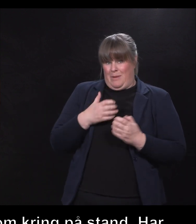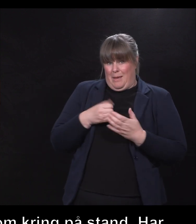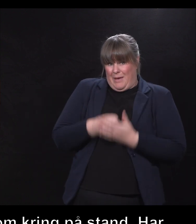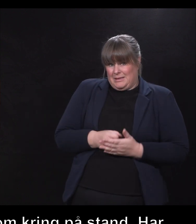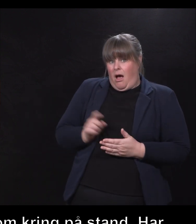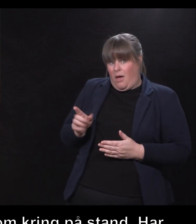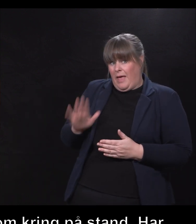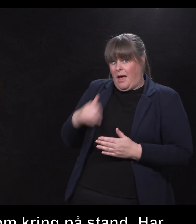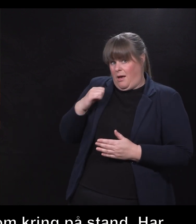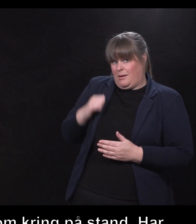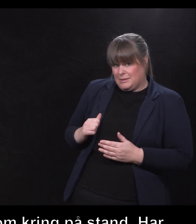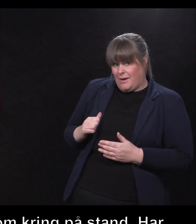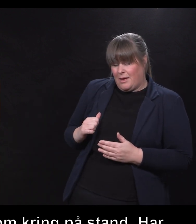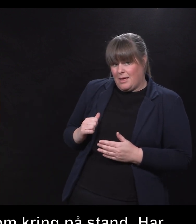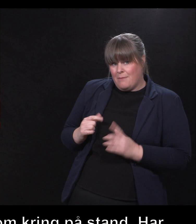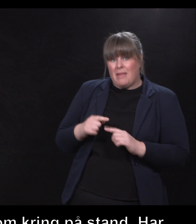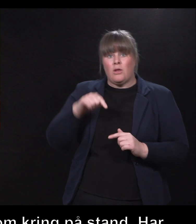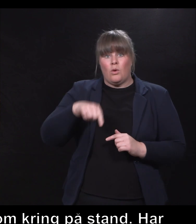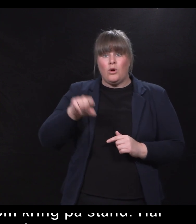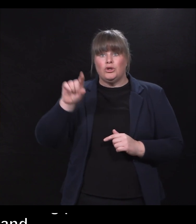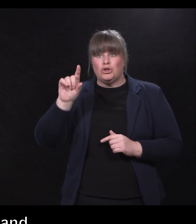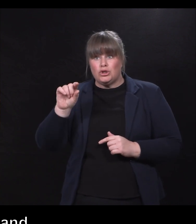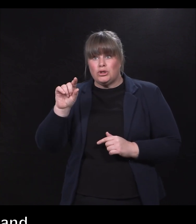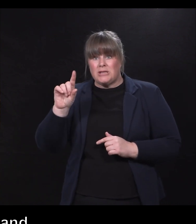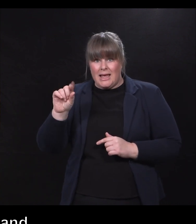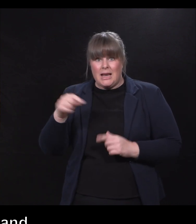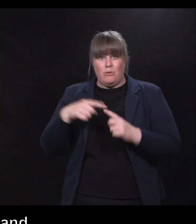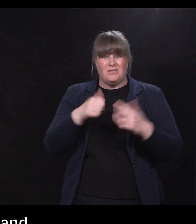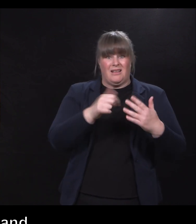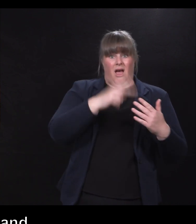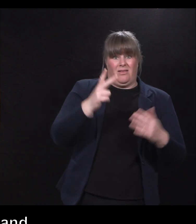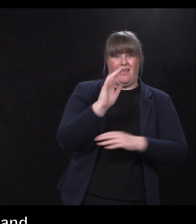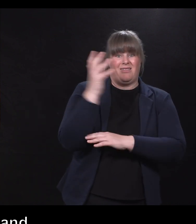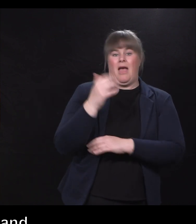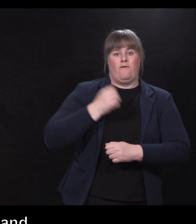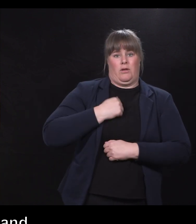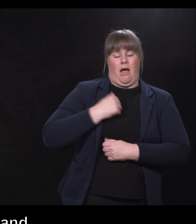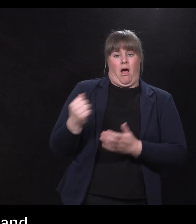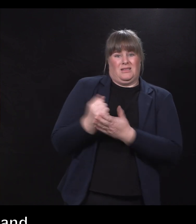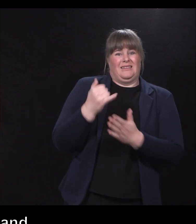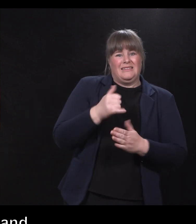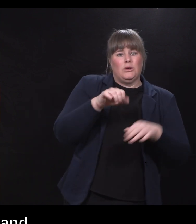Sahil er en av nå sju trevåktere som er ansatt gjennom Oslo kommune, gjennom en sånn